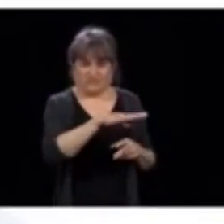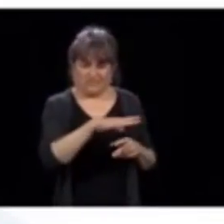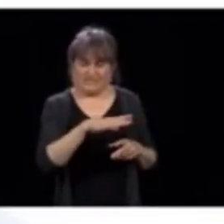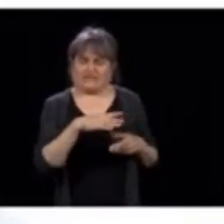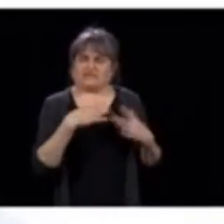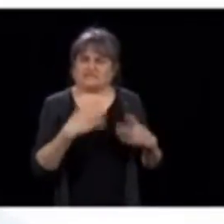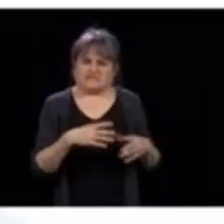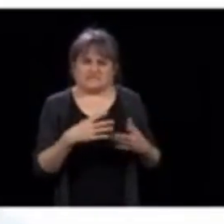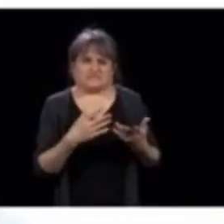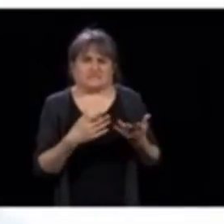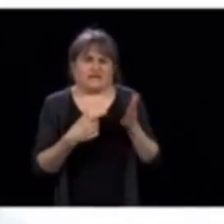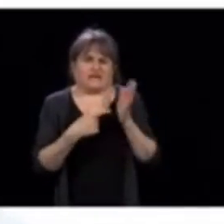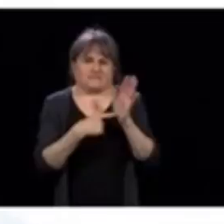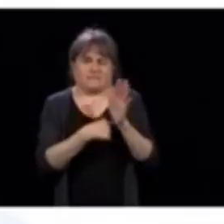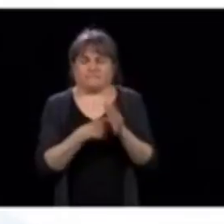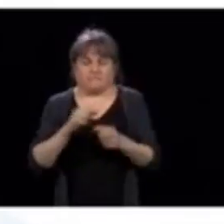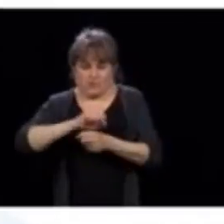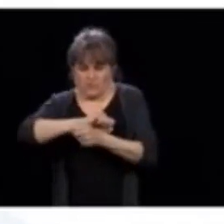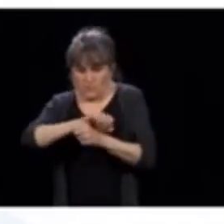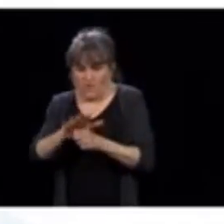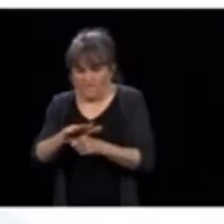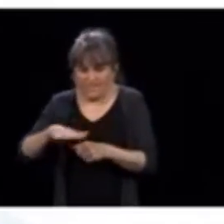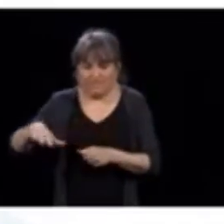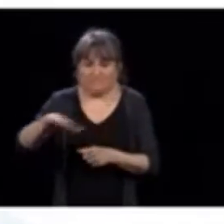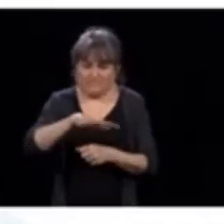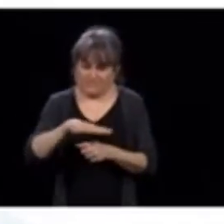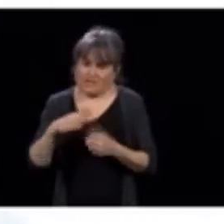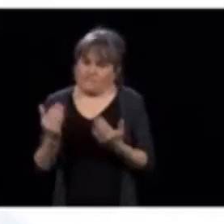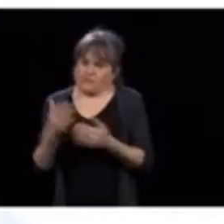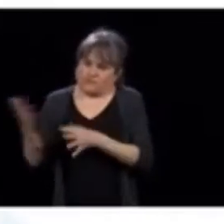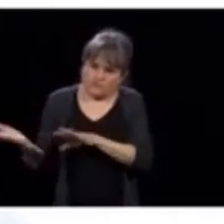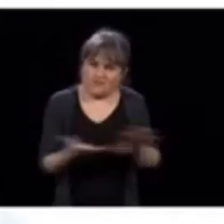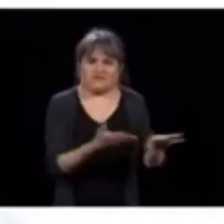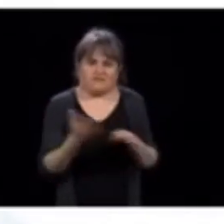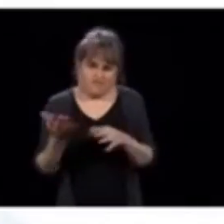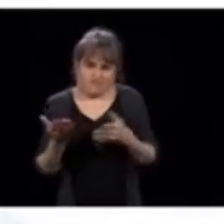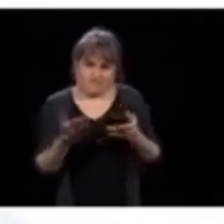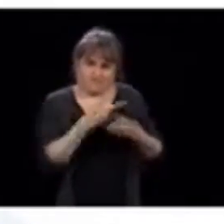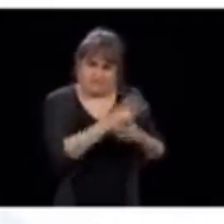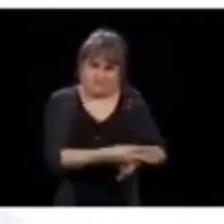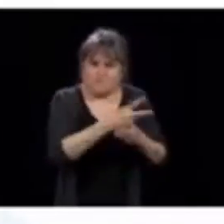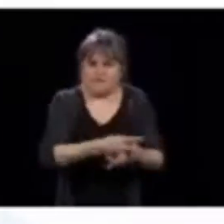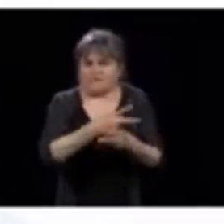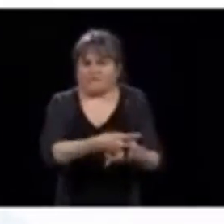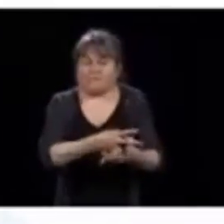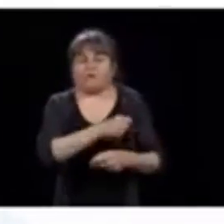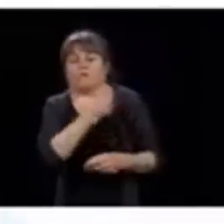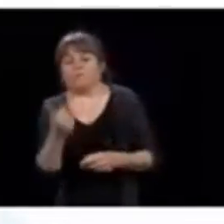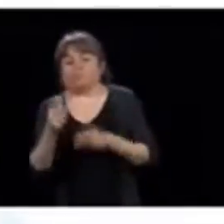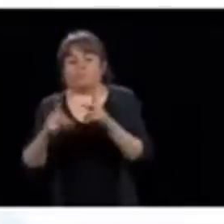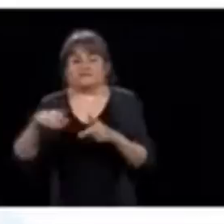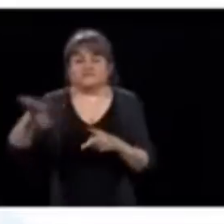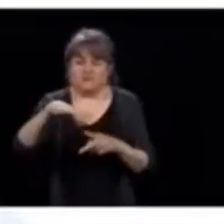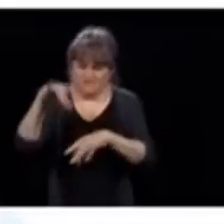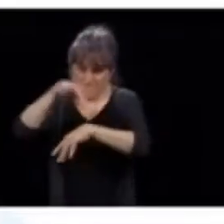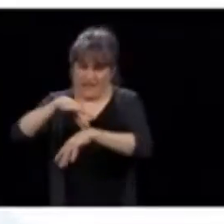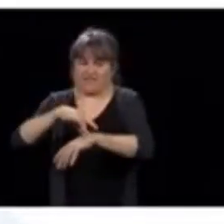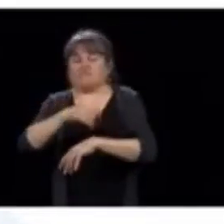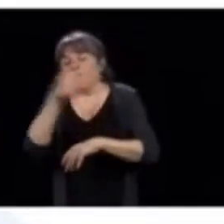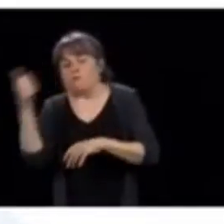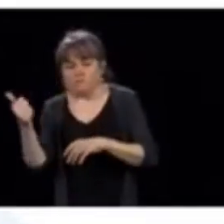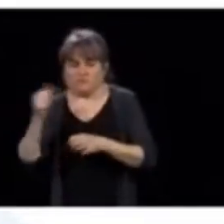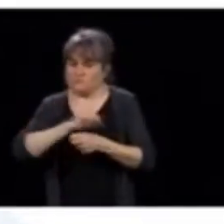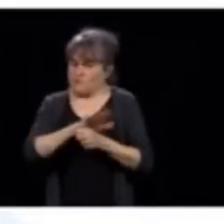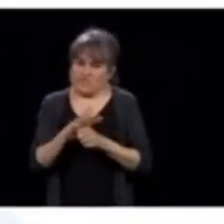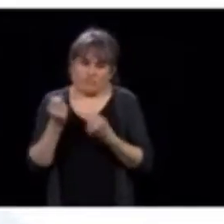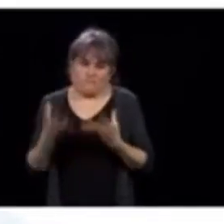'est très important, les gens qui ont la COVID-19, mais on n'oublie pas les autres. On s'occupe des autres personnes qui ont des problèmes de santé, la preuve.